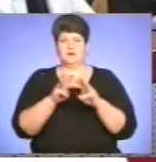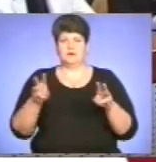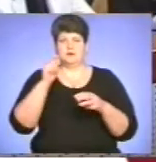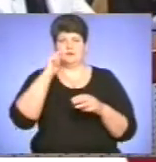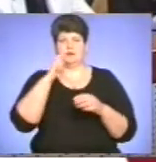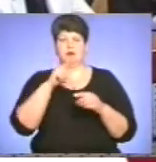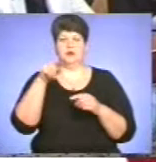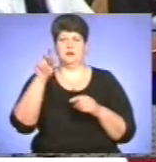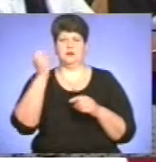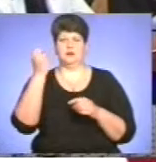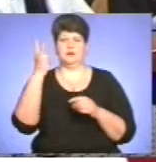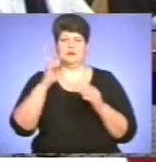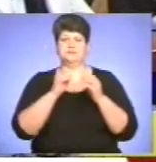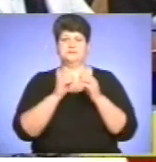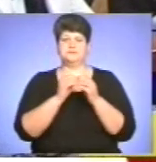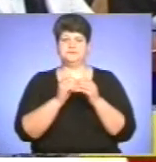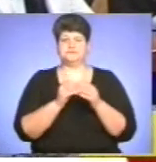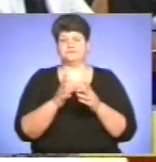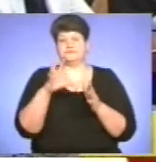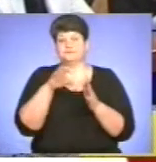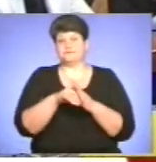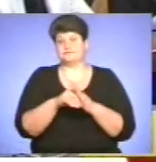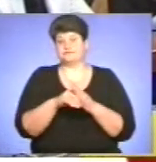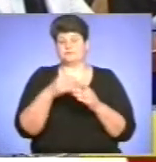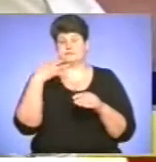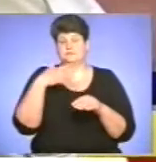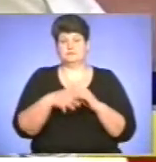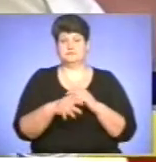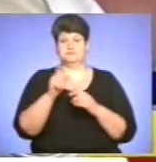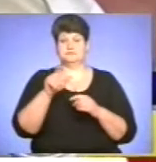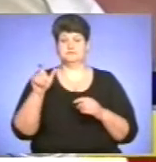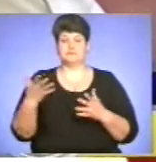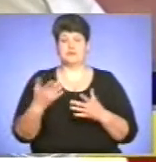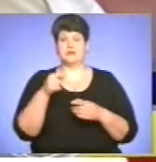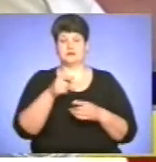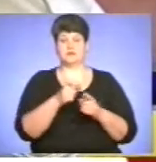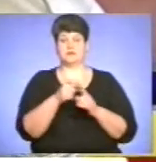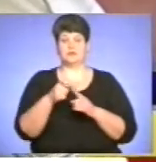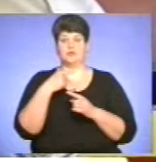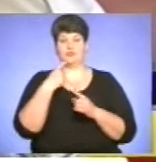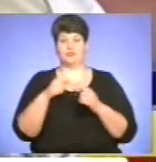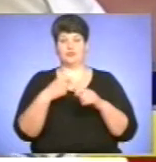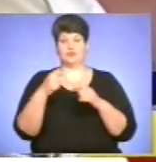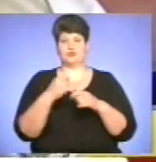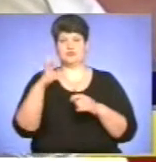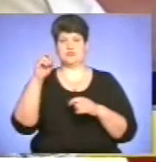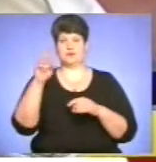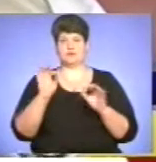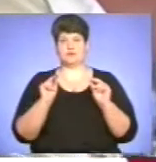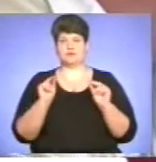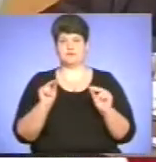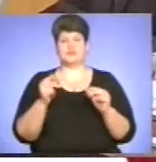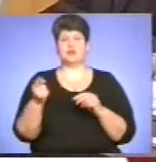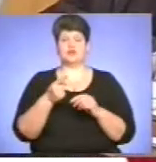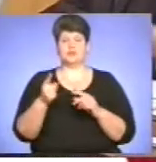за номером 1210 вносить смуту уряди чорнобильців. За їхніми словами, документ порушує принцип соціальної справедливості. На